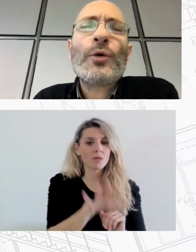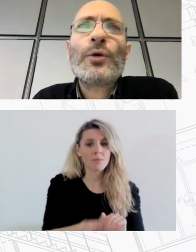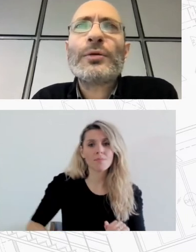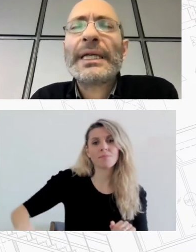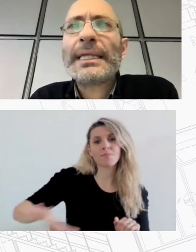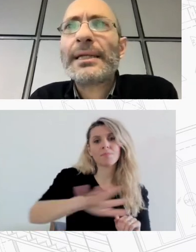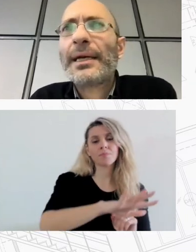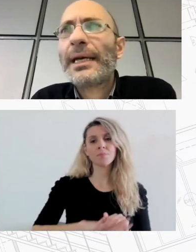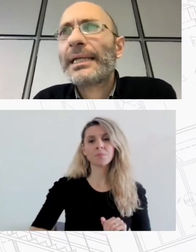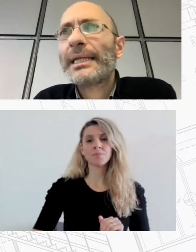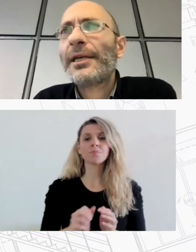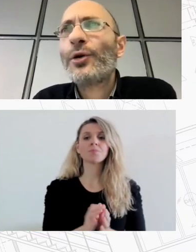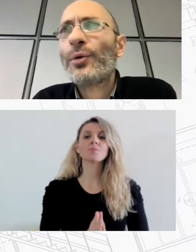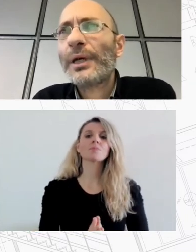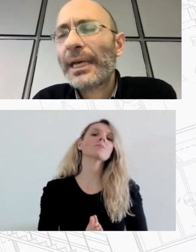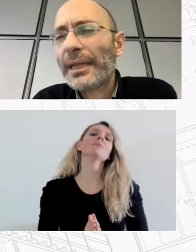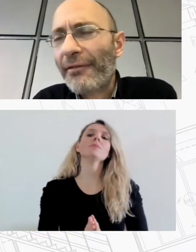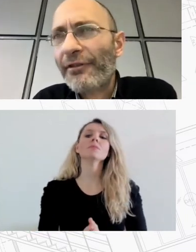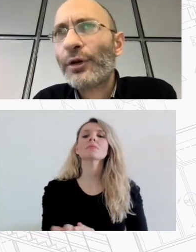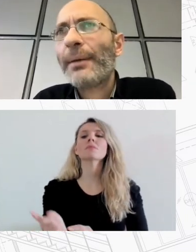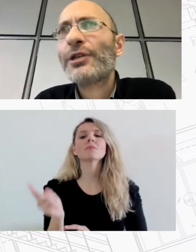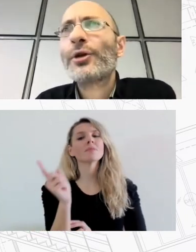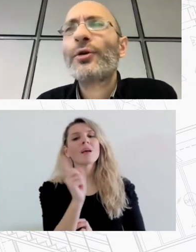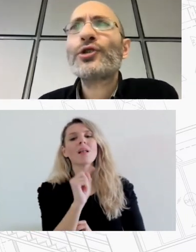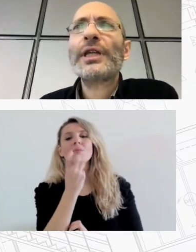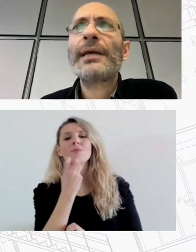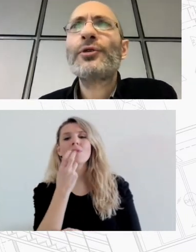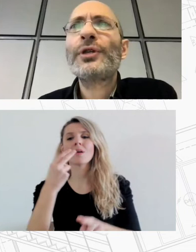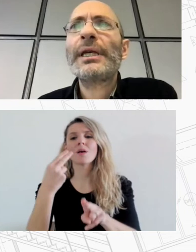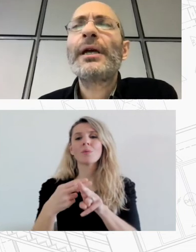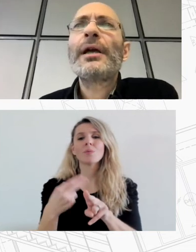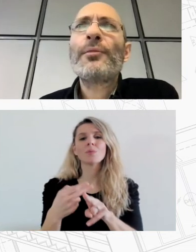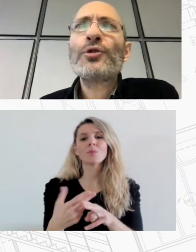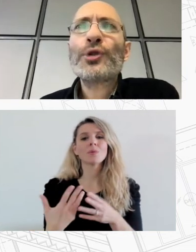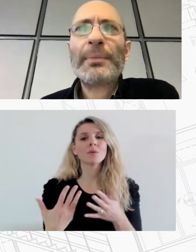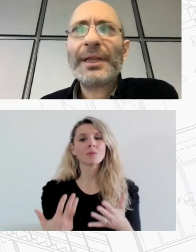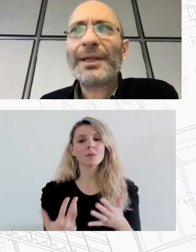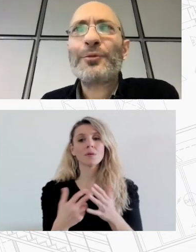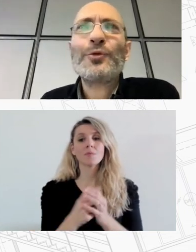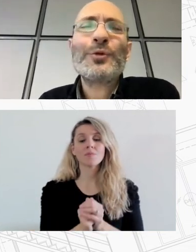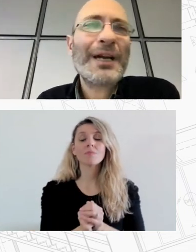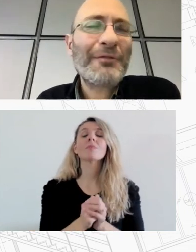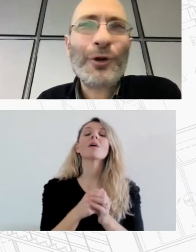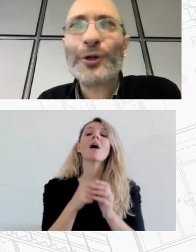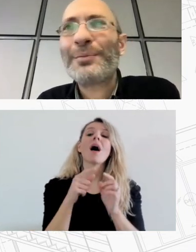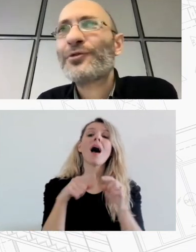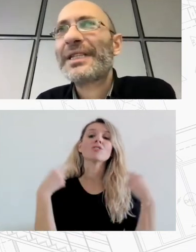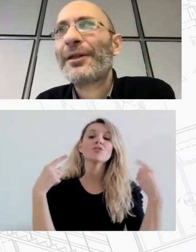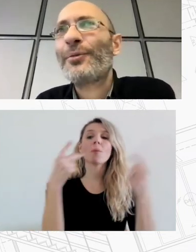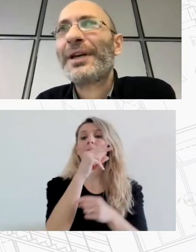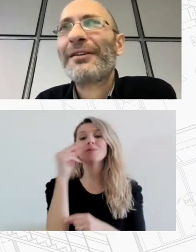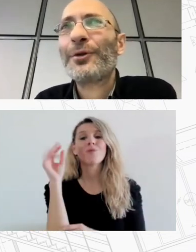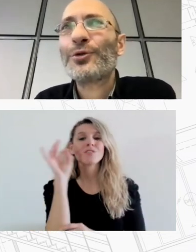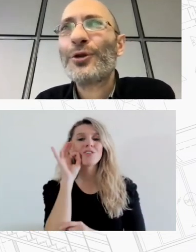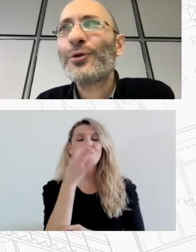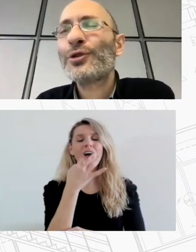άλλο έτσι ένα στοιχείο είχε ενδιαφέρον για εμάς το γεγονός ότι είδαμε ότι μόνο στα απειθήτα που είχαμε ευκολότερη πρόσβαση στα